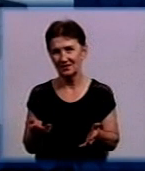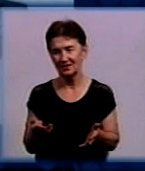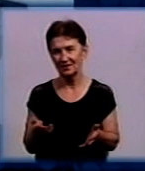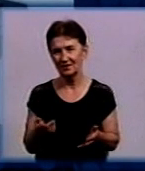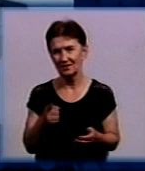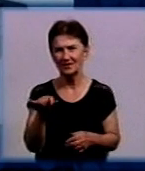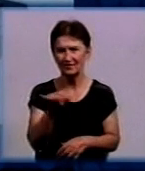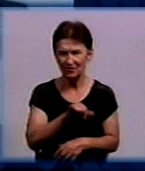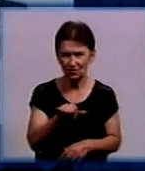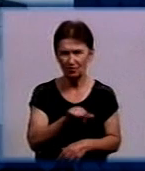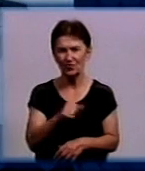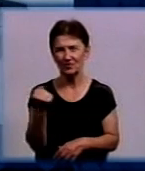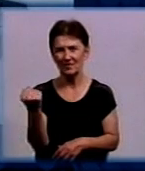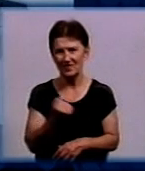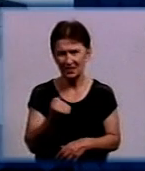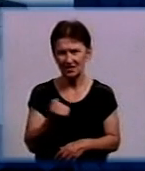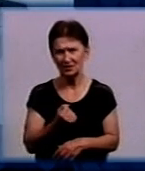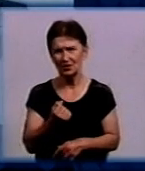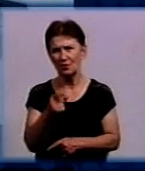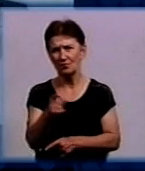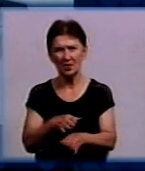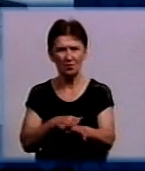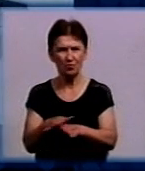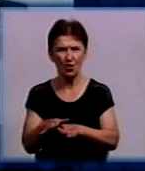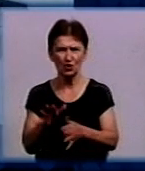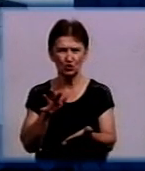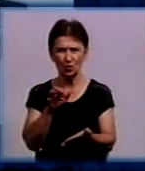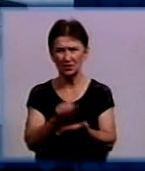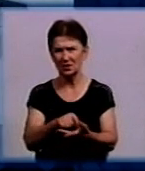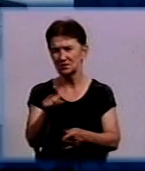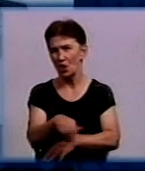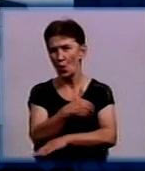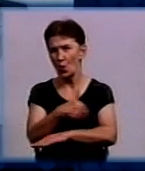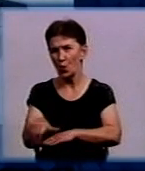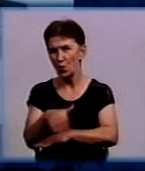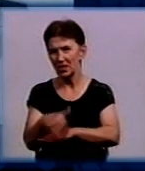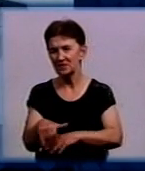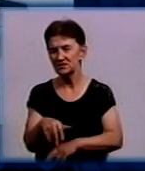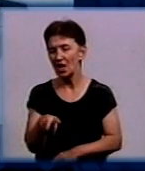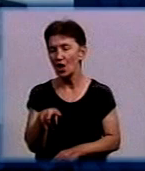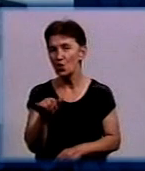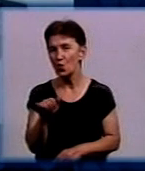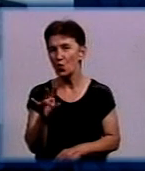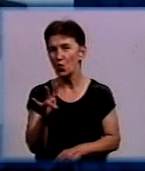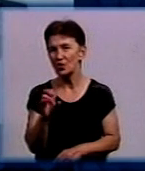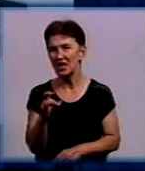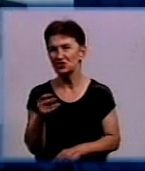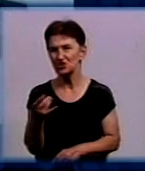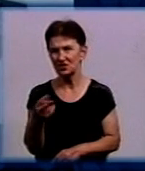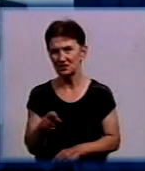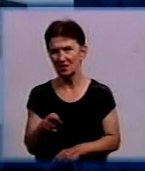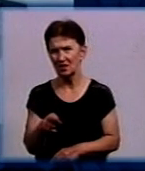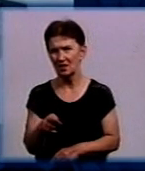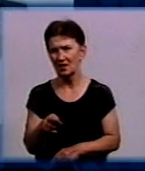в воскресенье. Ми повністю займалися вулицей Вуначарського, Львівському, Чернового. Піднімали ці люка.